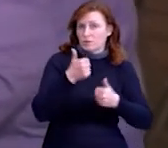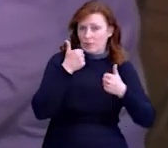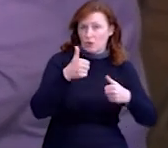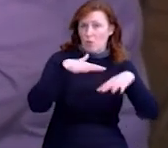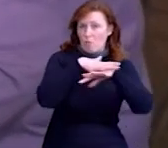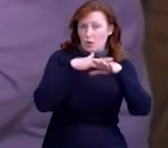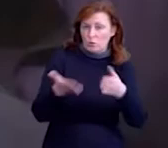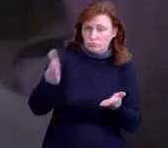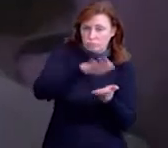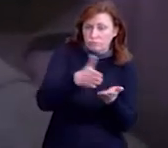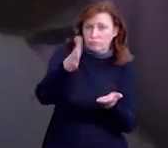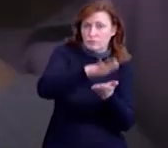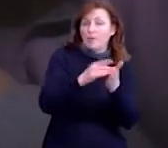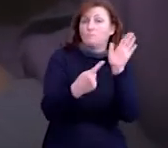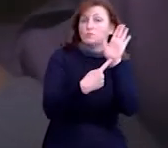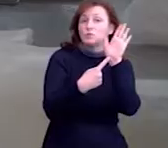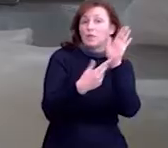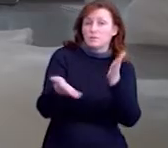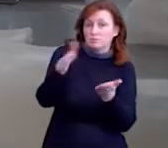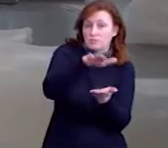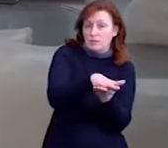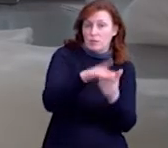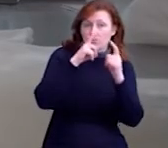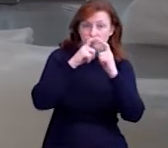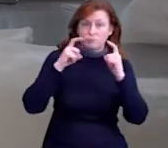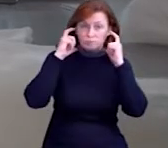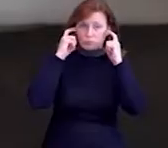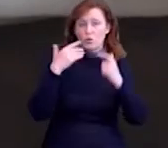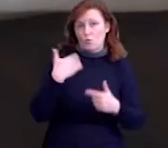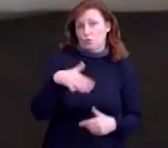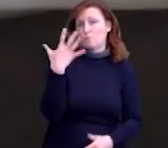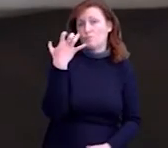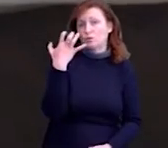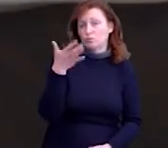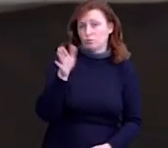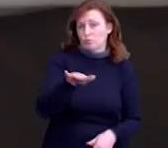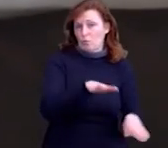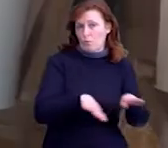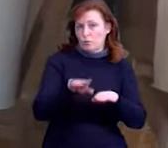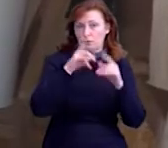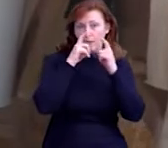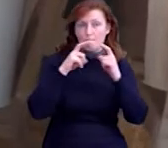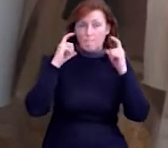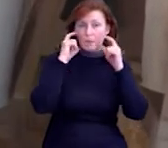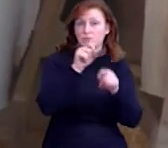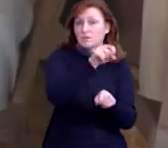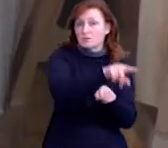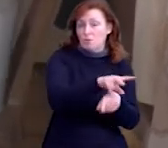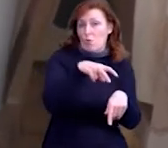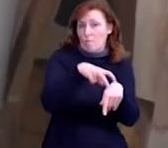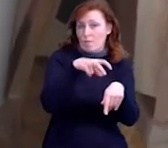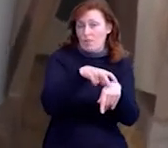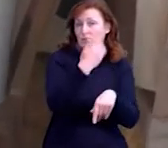сподіваємо 6 марля. Від початку карантину жінки відшили понад пів тисячі марлевих пов'язок. Також на замовлення медиків Куликівської